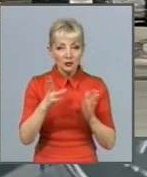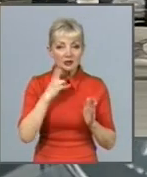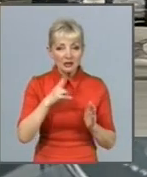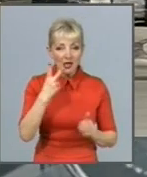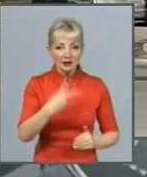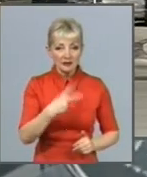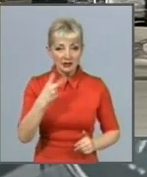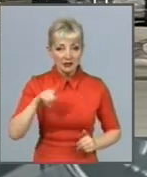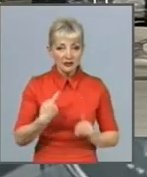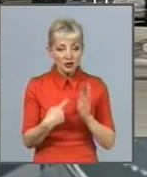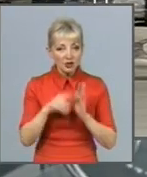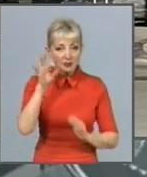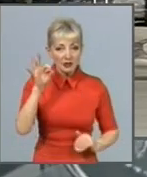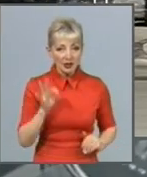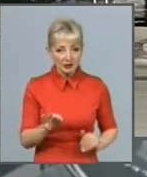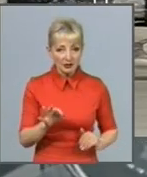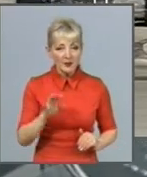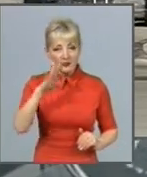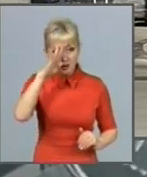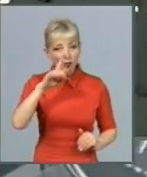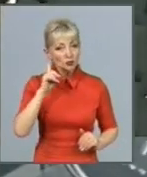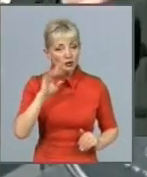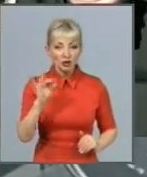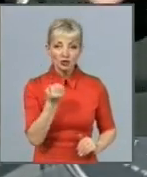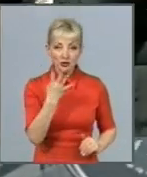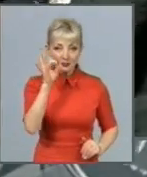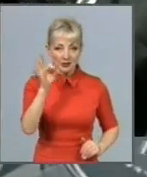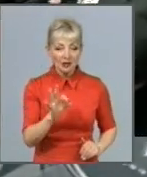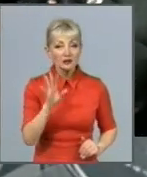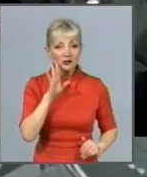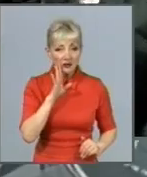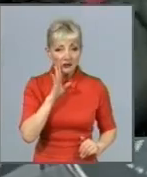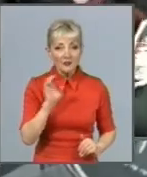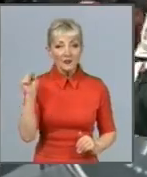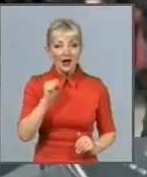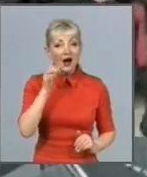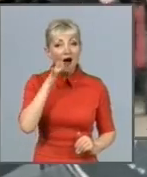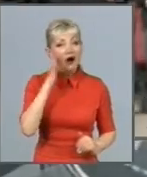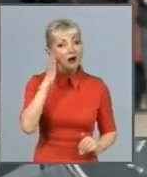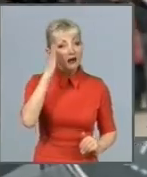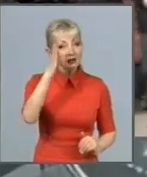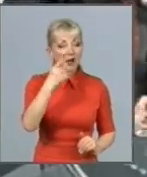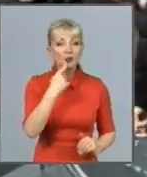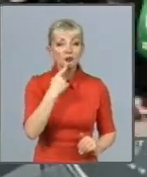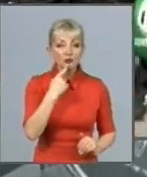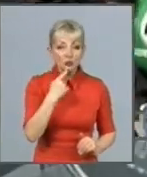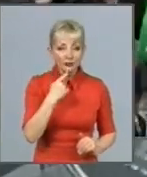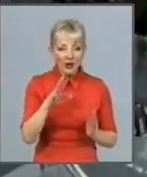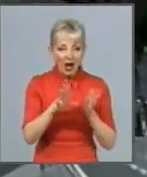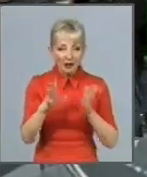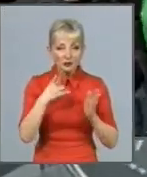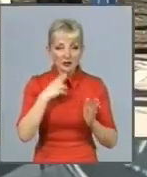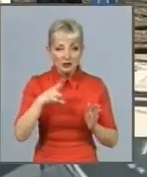% юнаків і 14% дівчат. А коли-небудь пробували курити електронні сигарети 40%